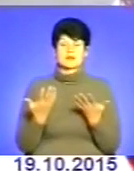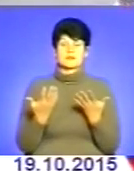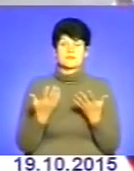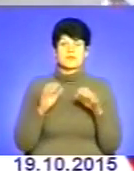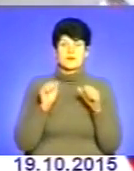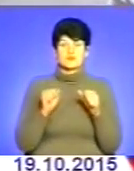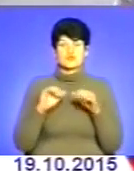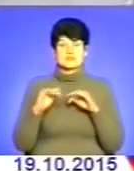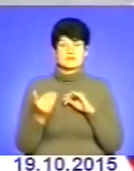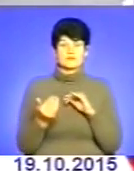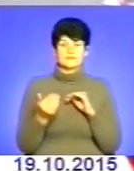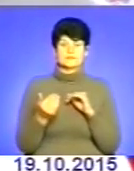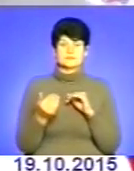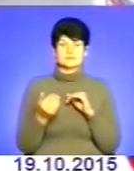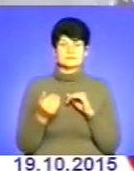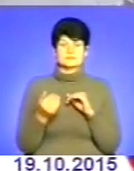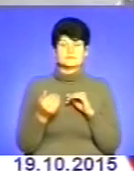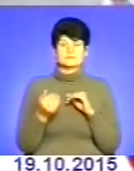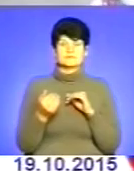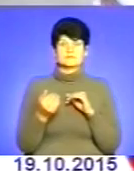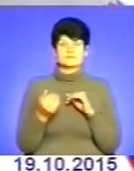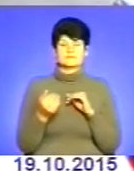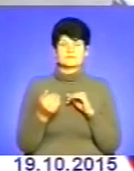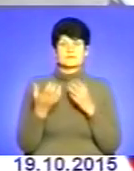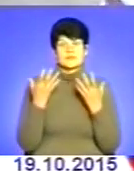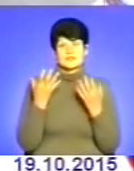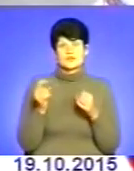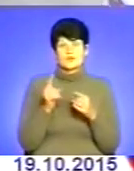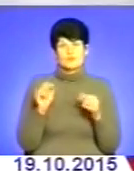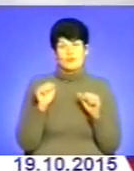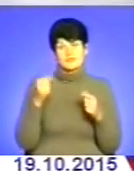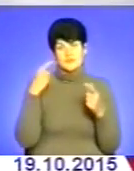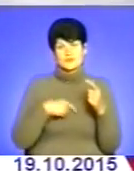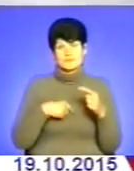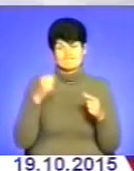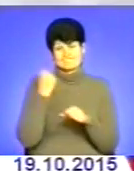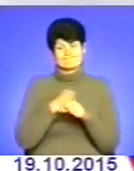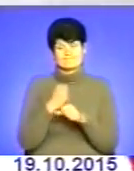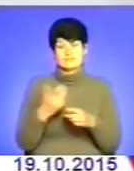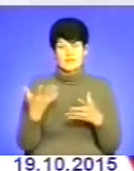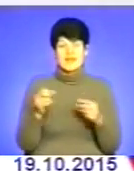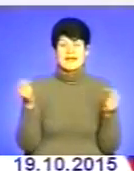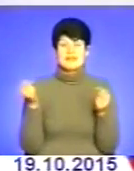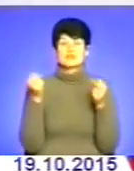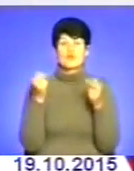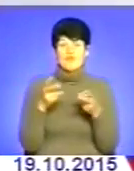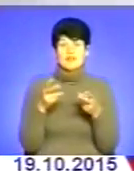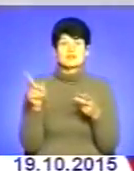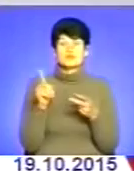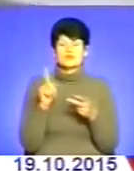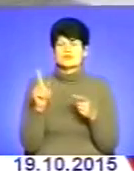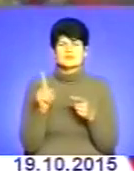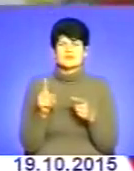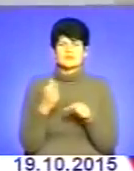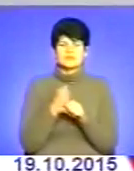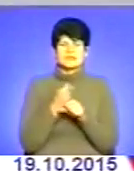щось зігнути Ти щось можеш собі витворити Ризикували, аби щось не витворити і на цих змаганнях